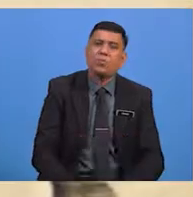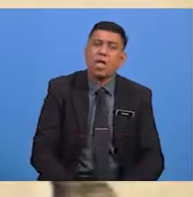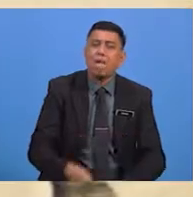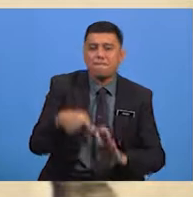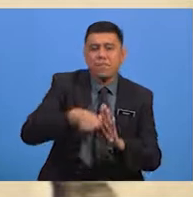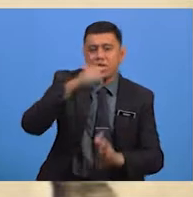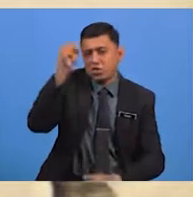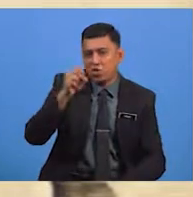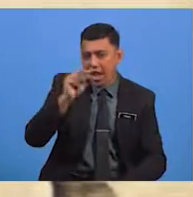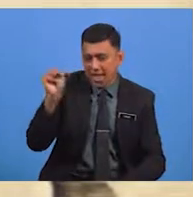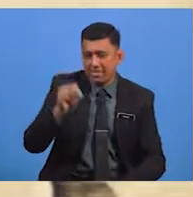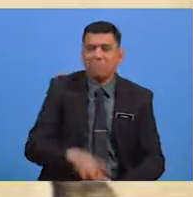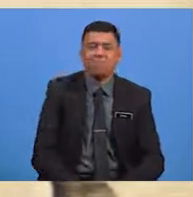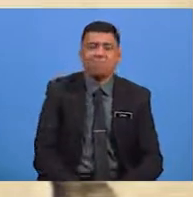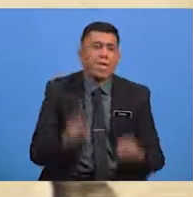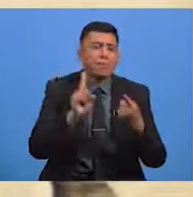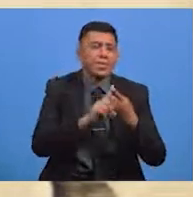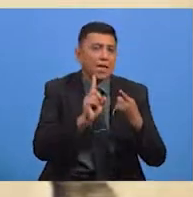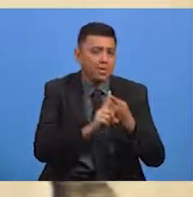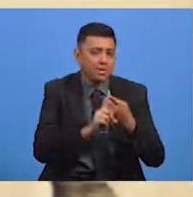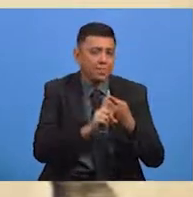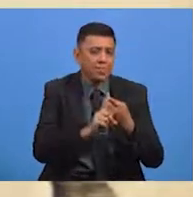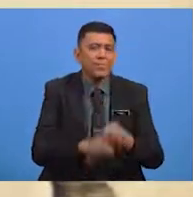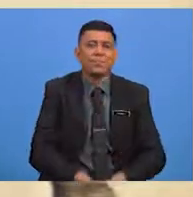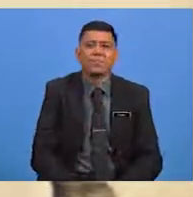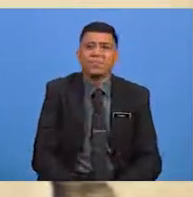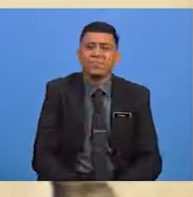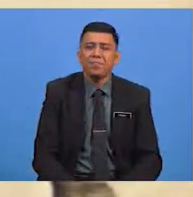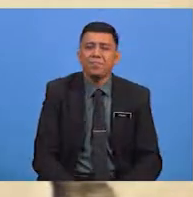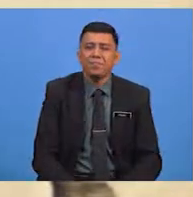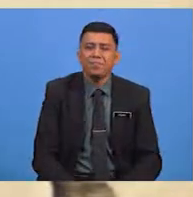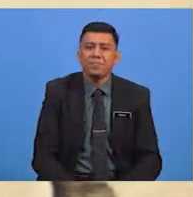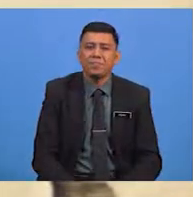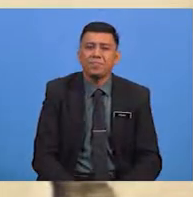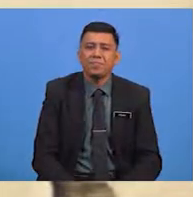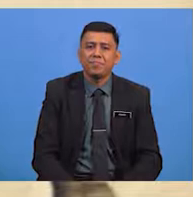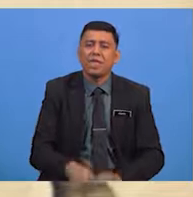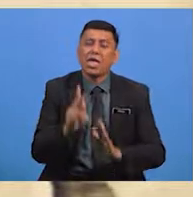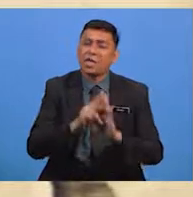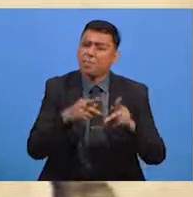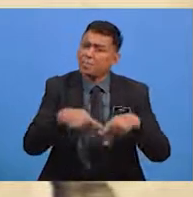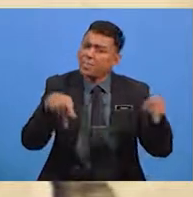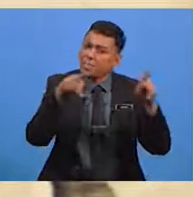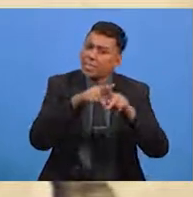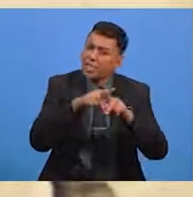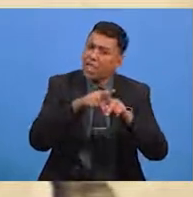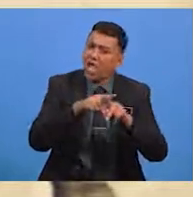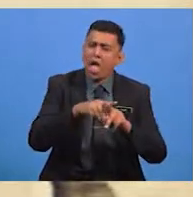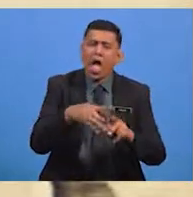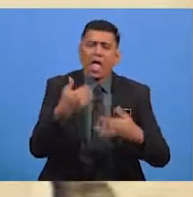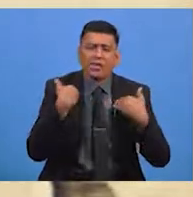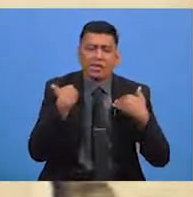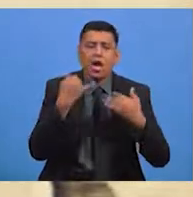Persoalan Persoalan Pertama Dalam Syair Ini Ialah Kepentingan Memiliki Ilmu